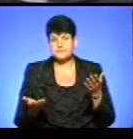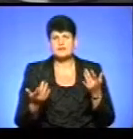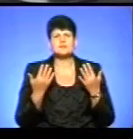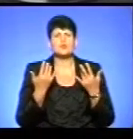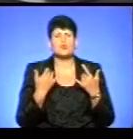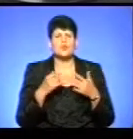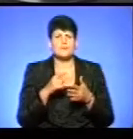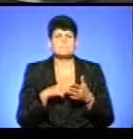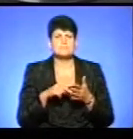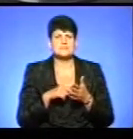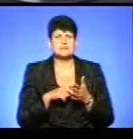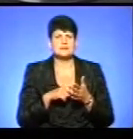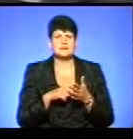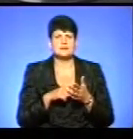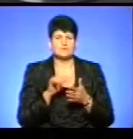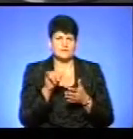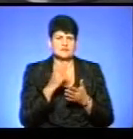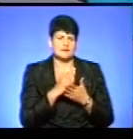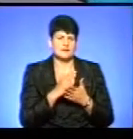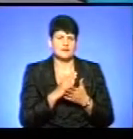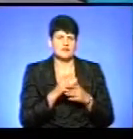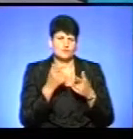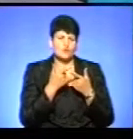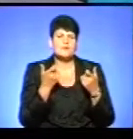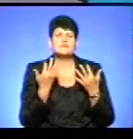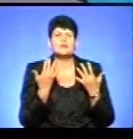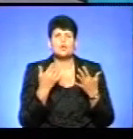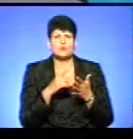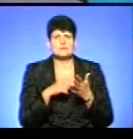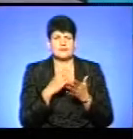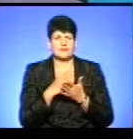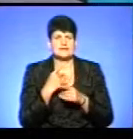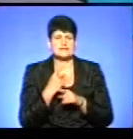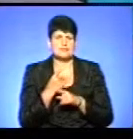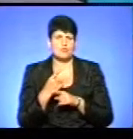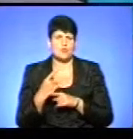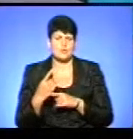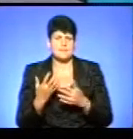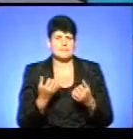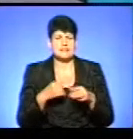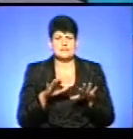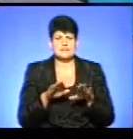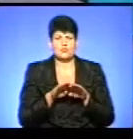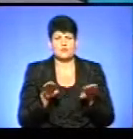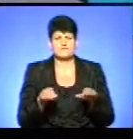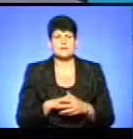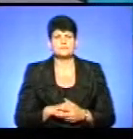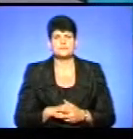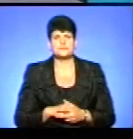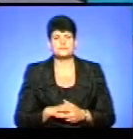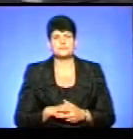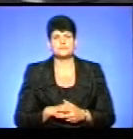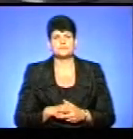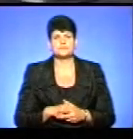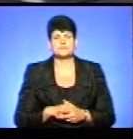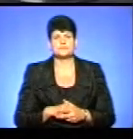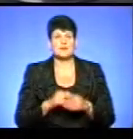Ви маєте статистику, інформацію, в скількох містах ще діє така заборона? От прийняли, скажімо, на місцевому рівні в Україні?